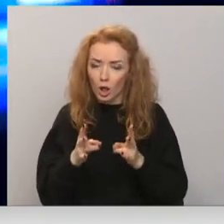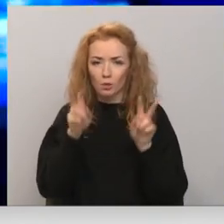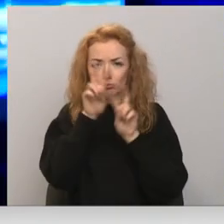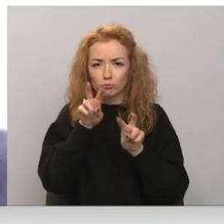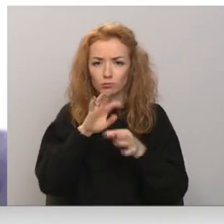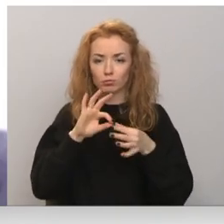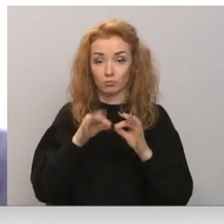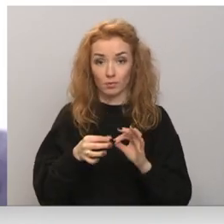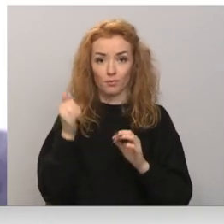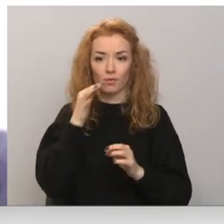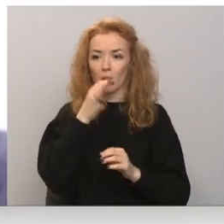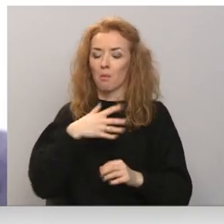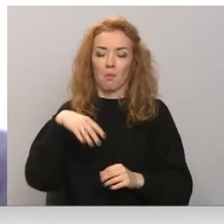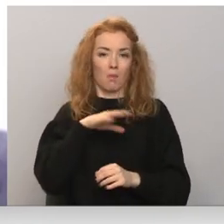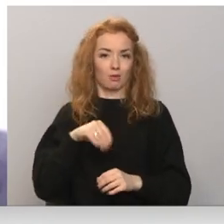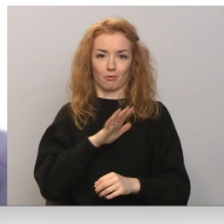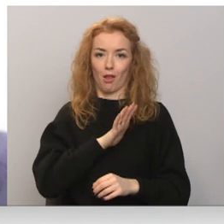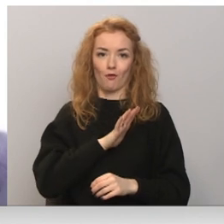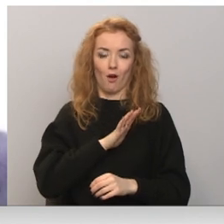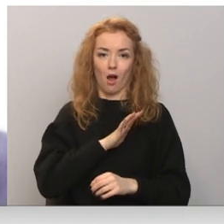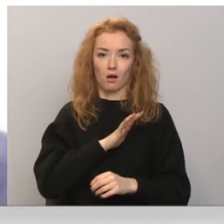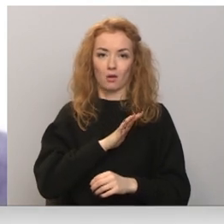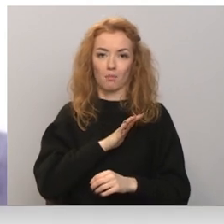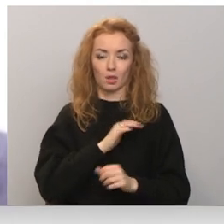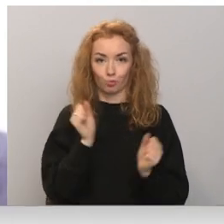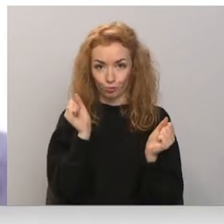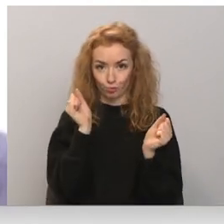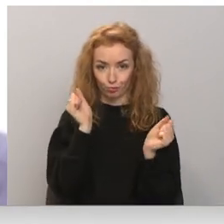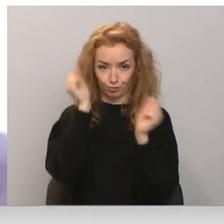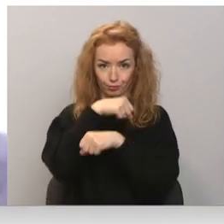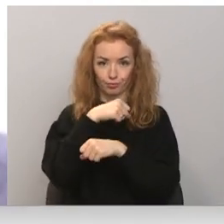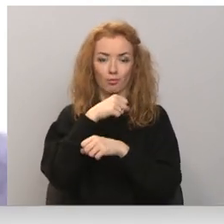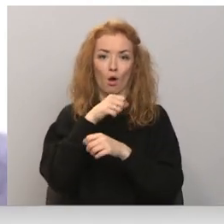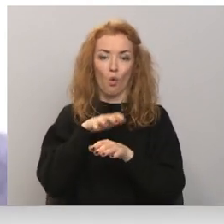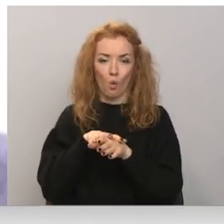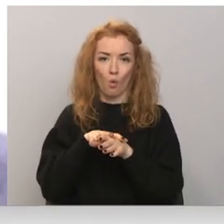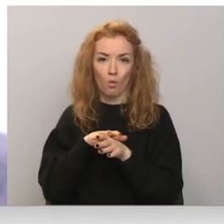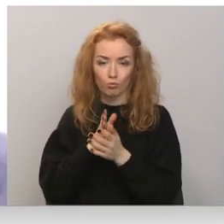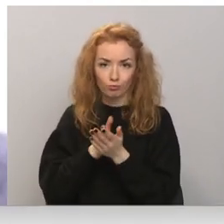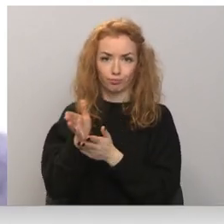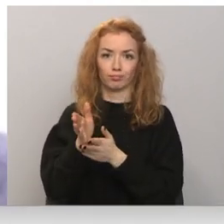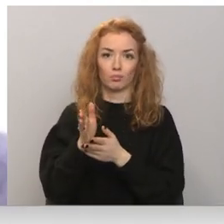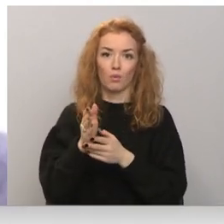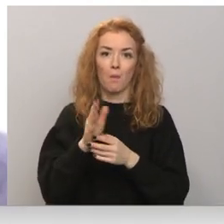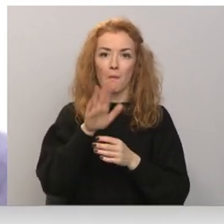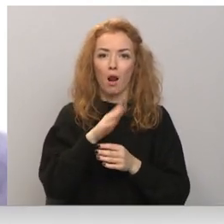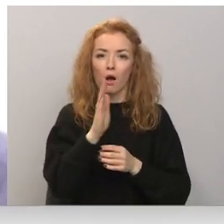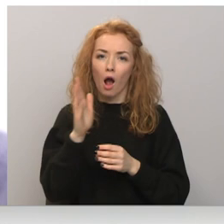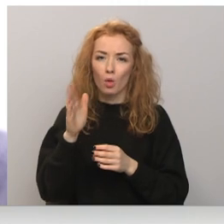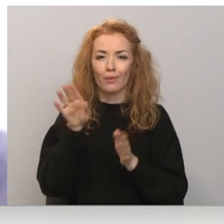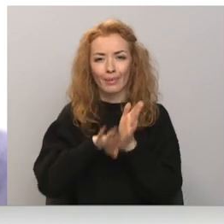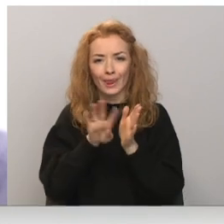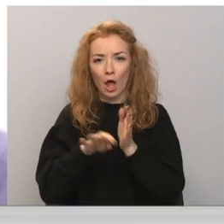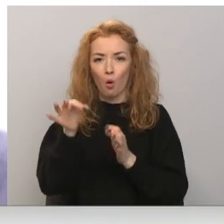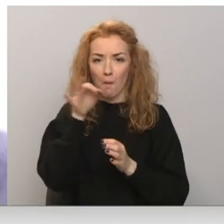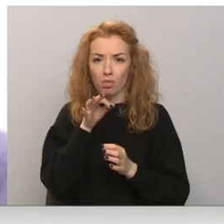izvērtēts. Mēs nevaram arī šaut ar līgabalu pār zvirbuļiem un vērsties pret katru sīkāko komentāru.